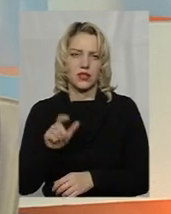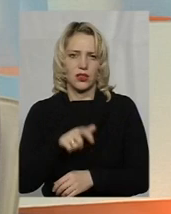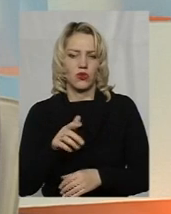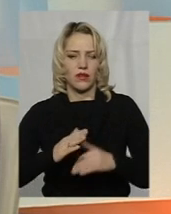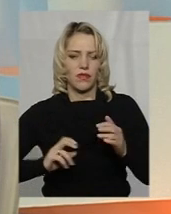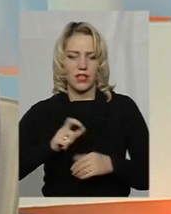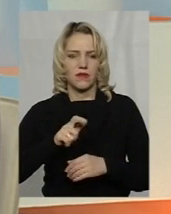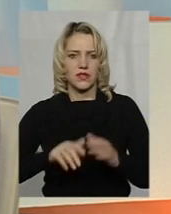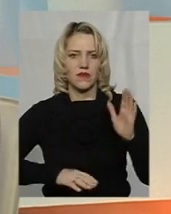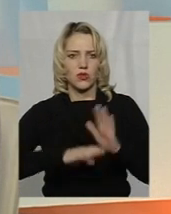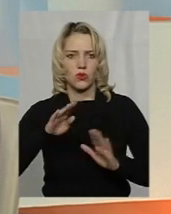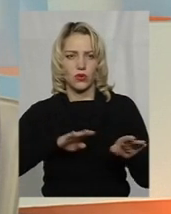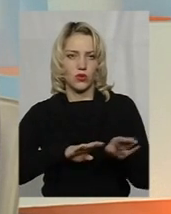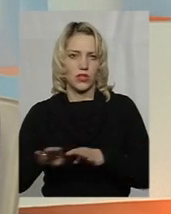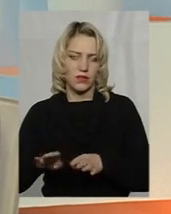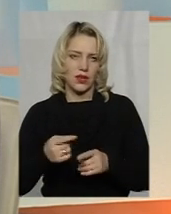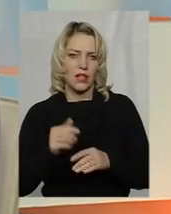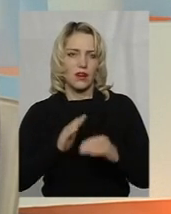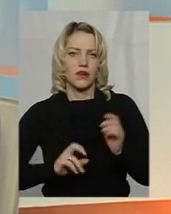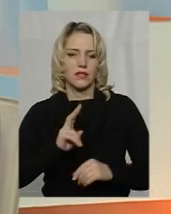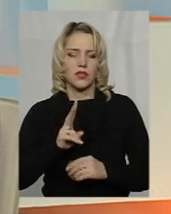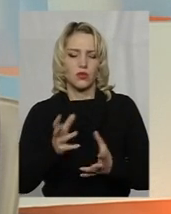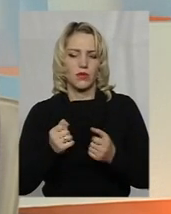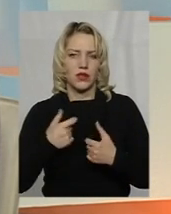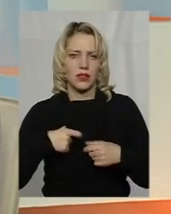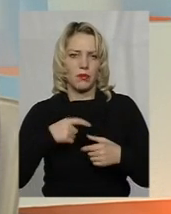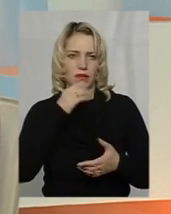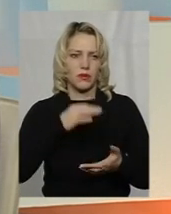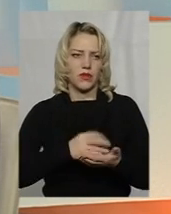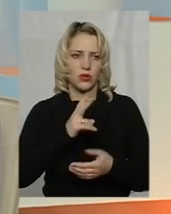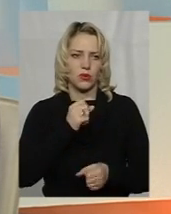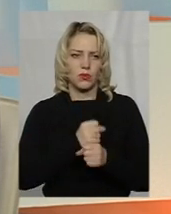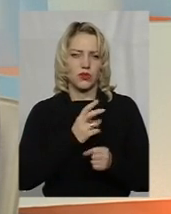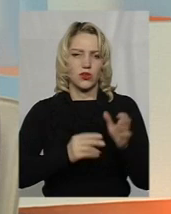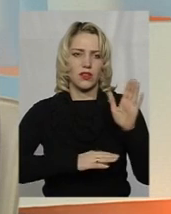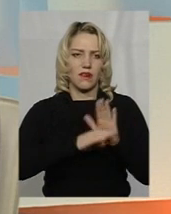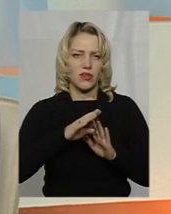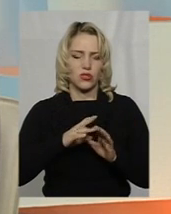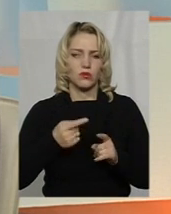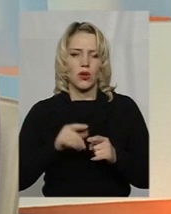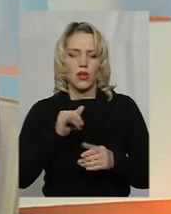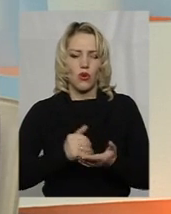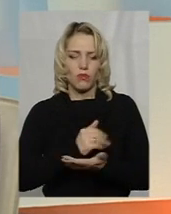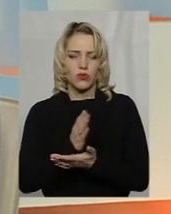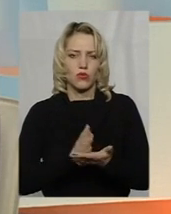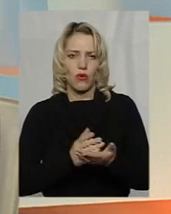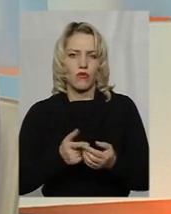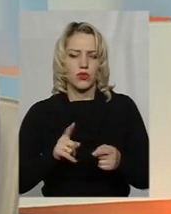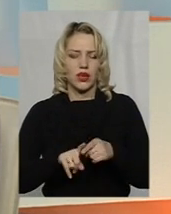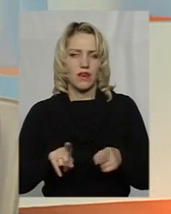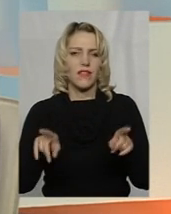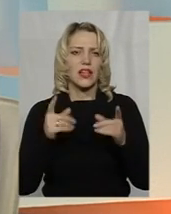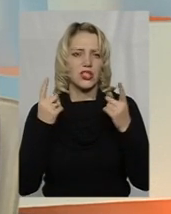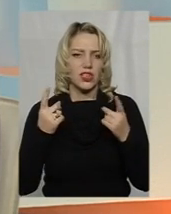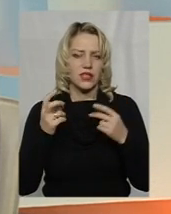фахівців дуже високого рівня. Фахівців, які беруть на себе відповідальність, працюють на БЩУ, працюють, обслуговують таке величезне підприємство.